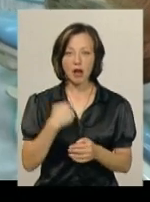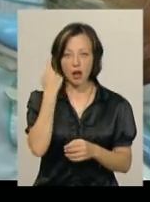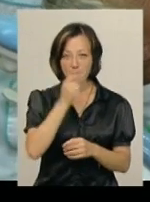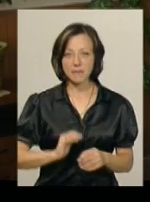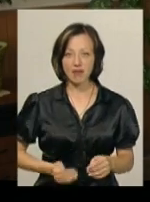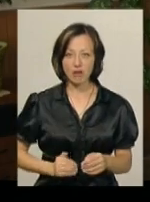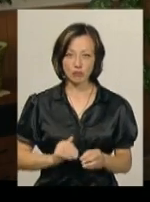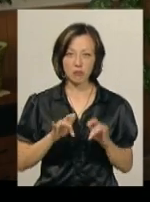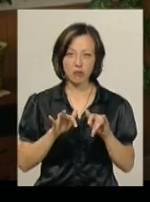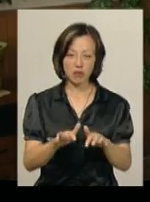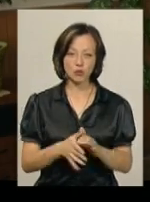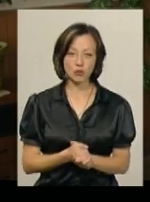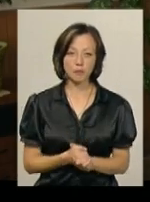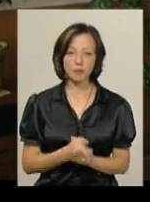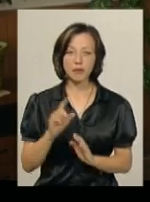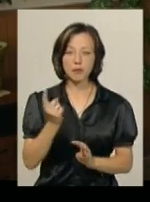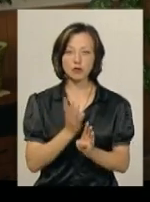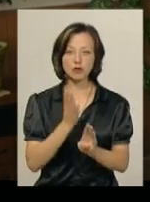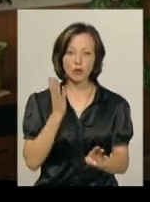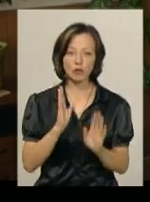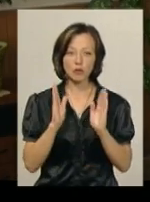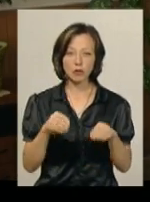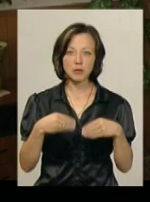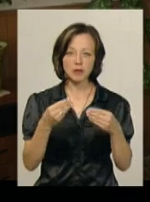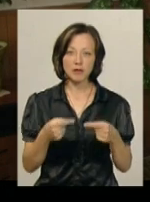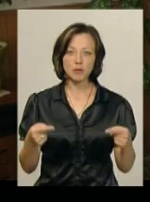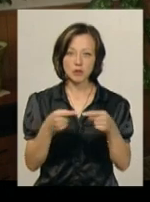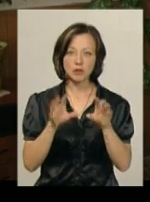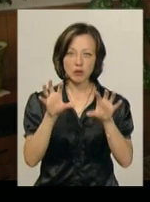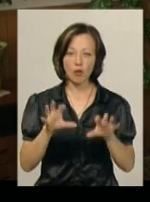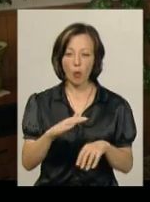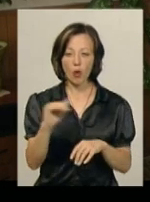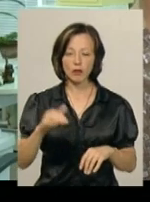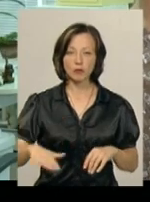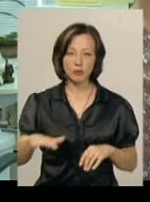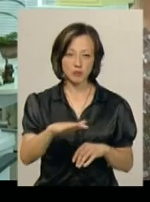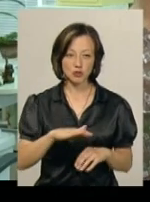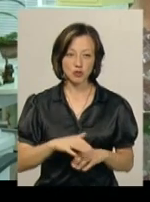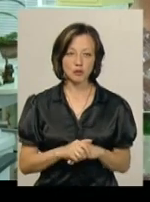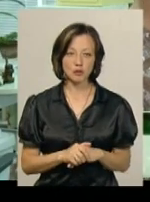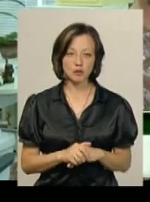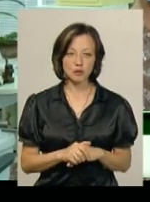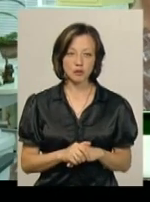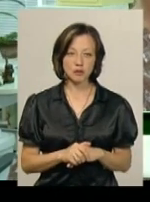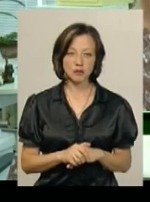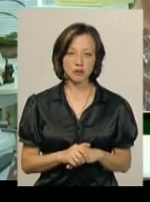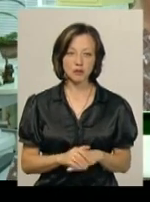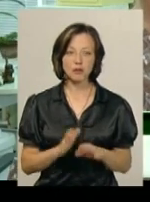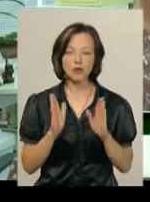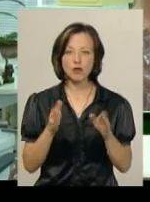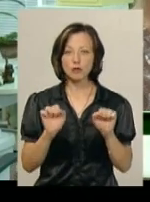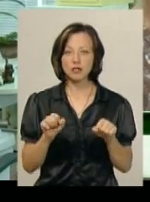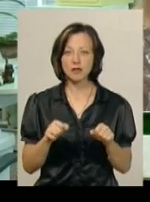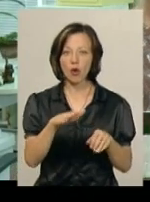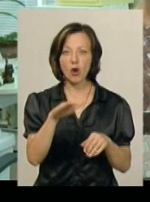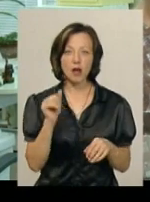практикою. Першочергово будемо надавати їм відповідно до чинного законодавства в оренду приміщенням. Мійка можливість взяти в оренду, але це